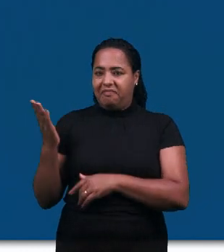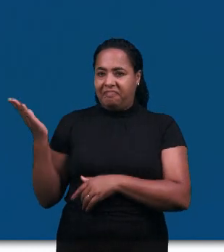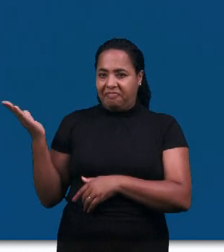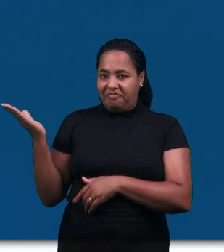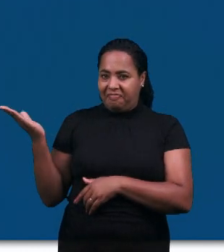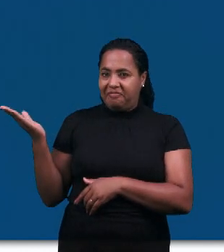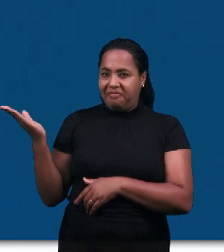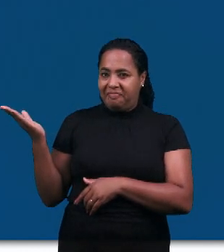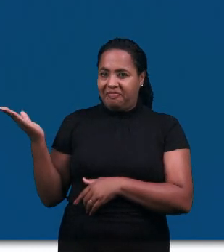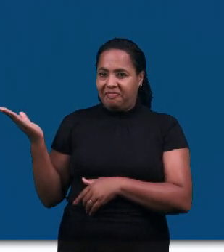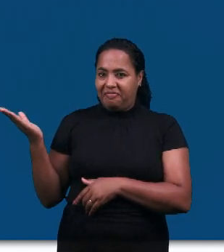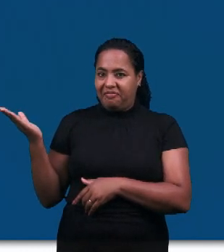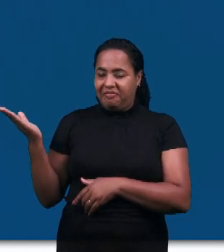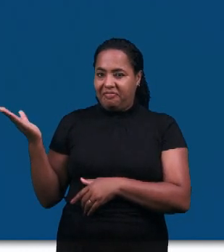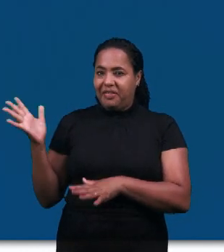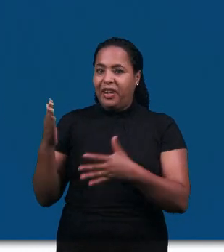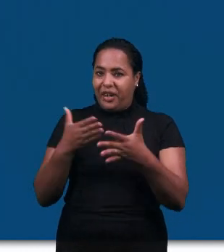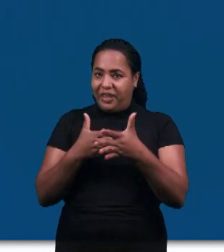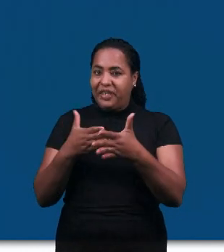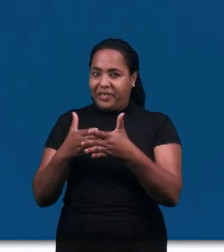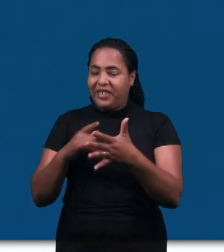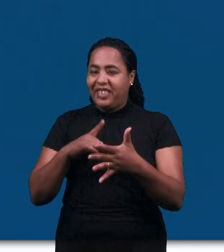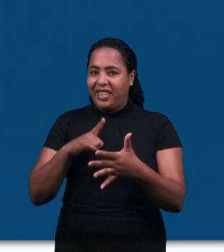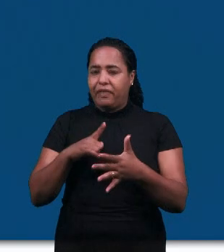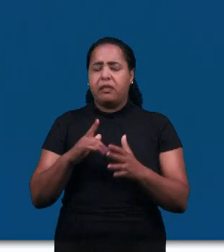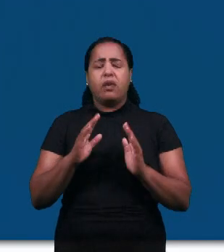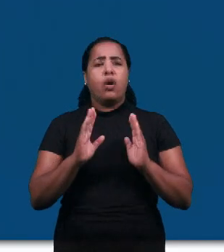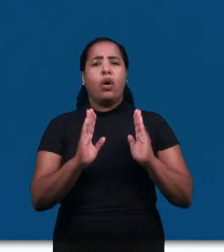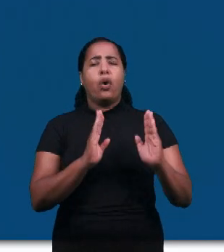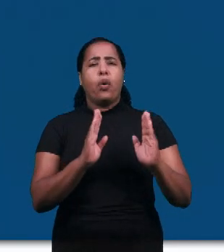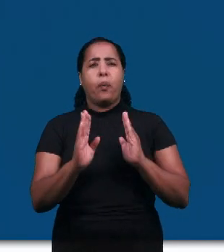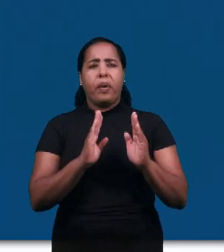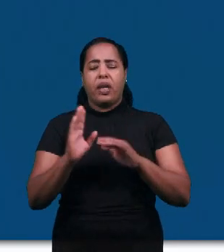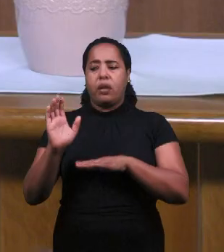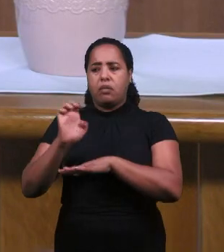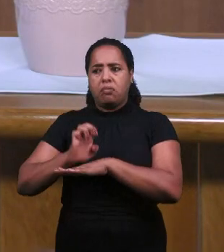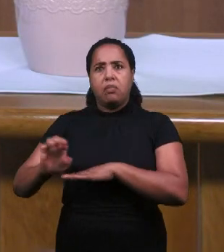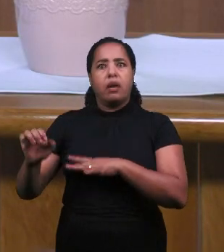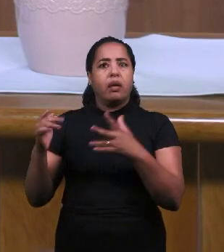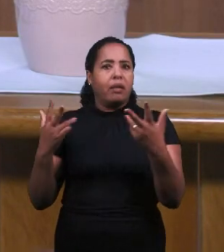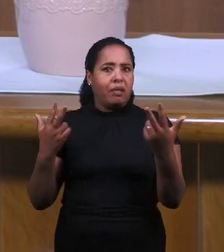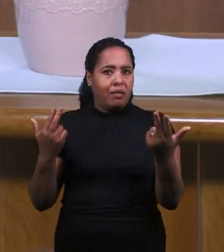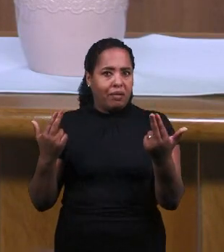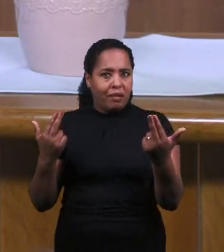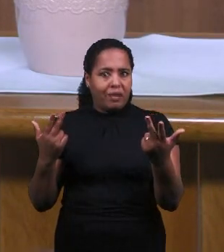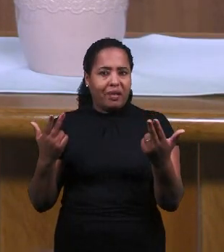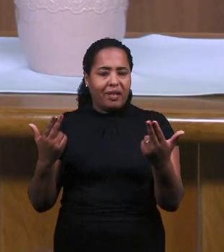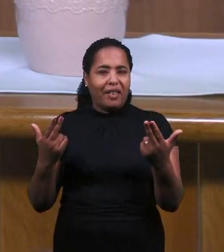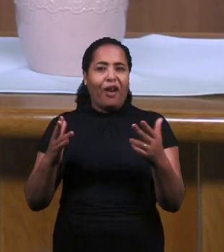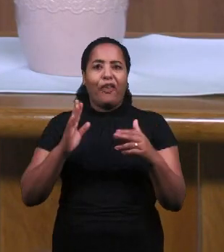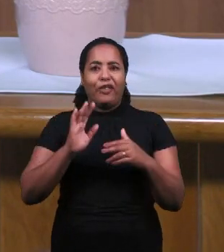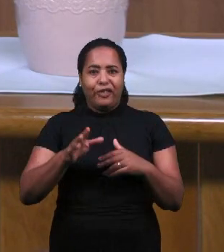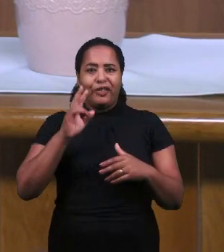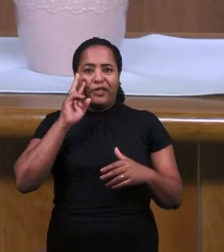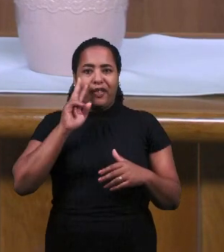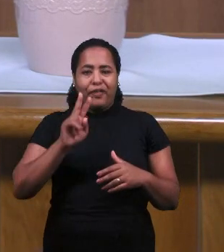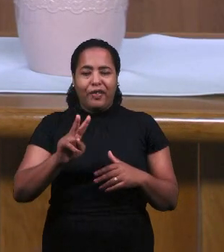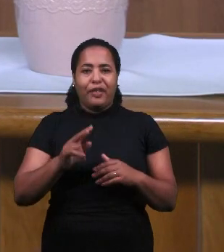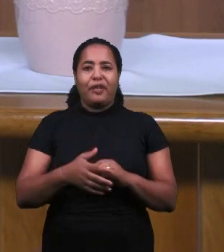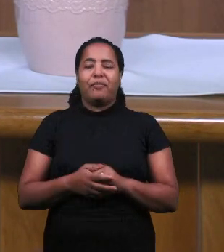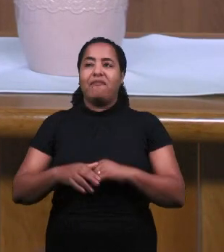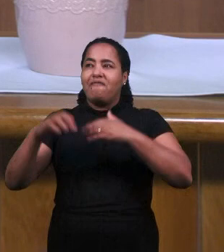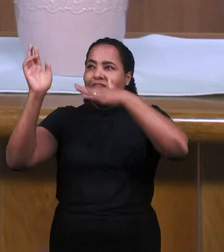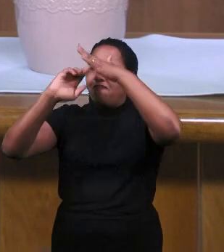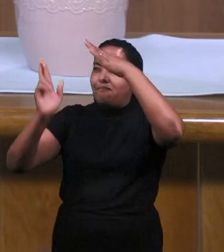У нас Таблица Так же Да Тоже Самое Было Во Времена Или Как Мы Читали